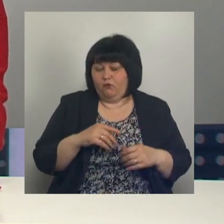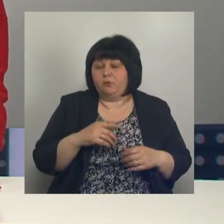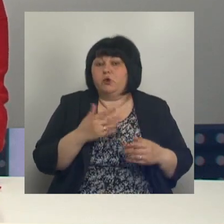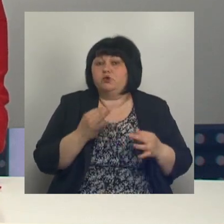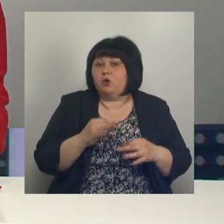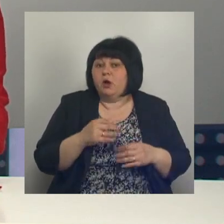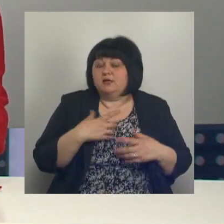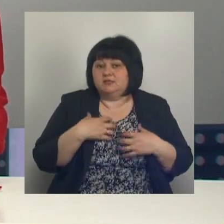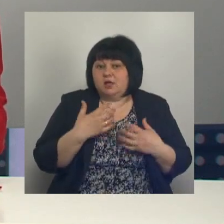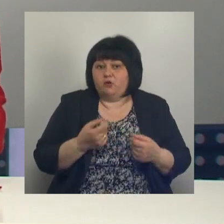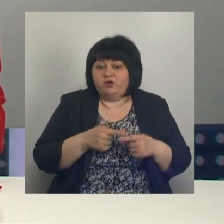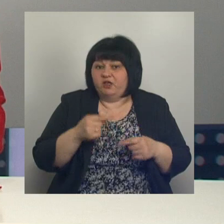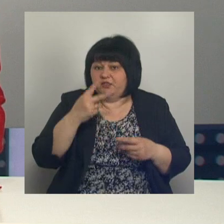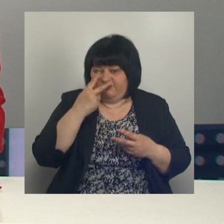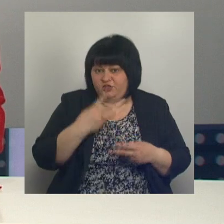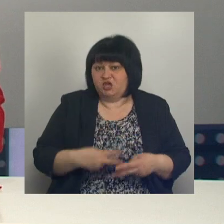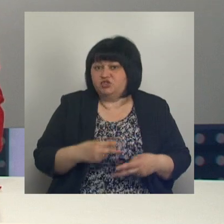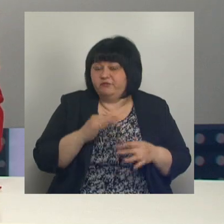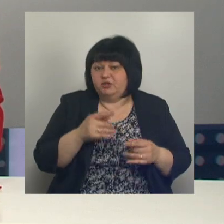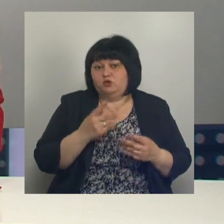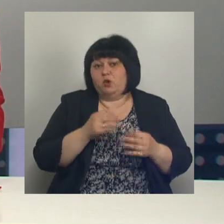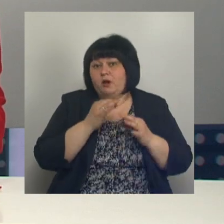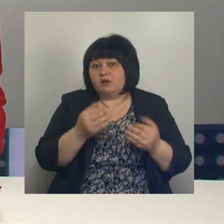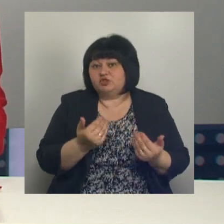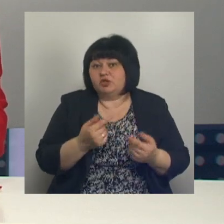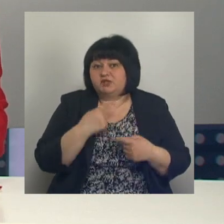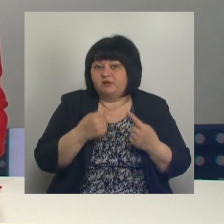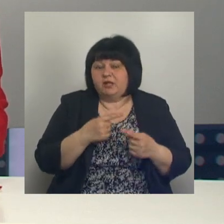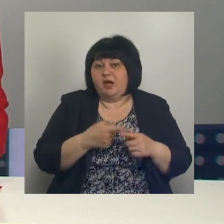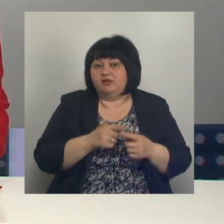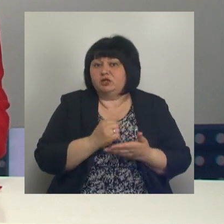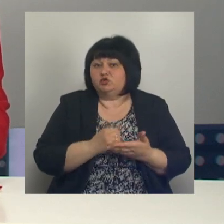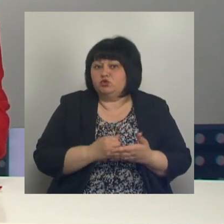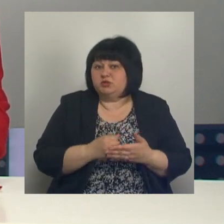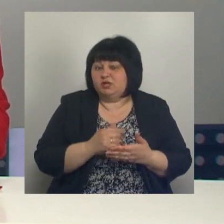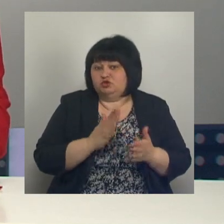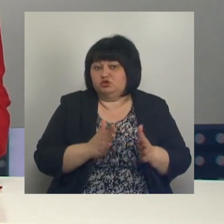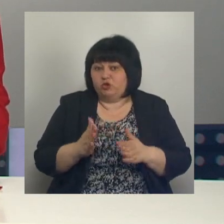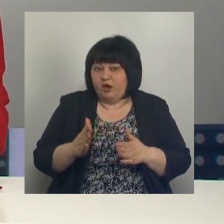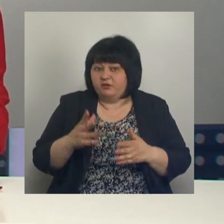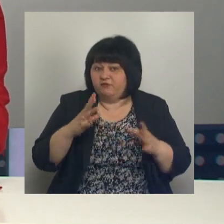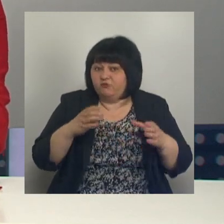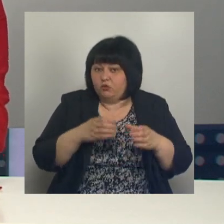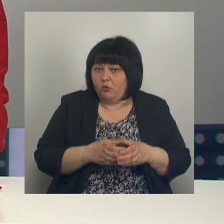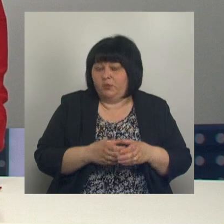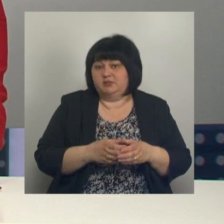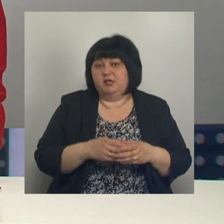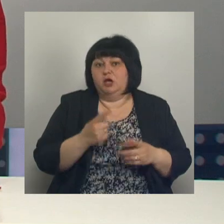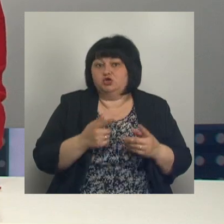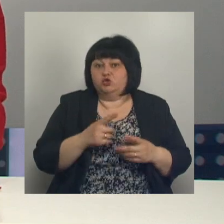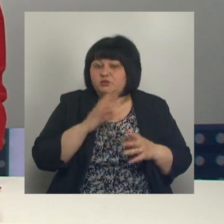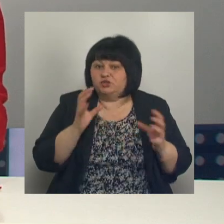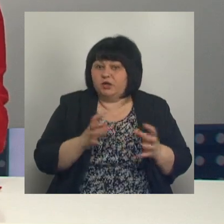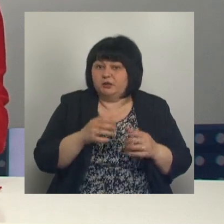здоровье – это не только внешний вид, но и, как принято сейчас говорить, ресурсное состояние организма в комплексе. Чтобы сохранить хорошее